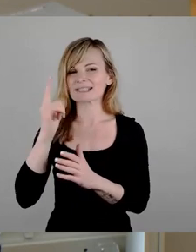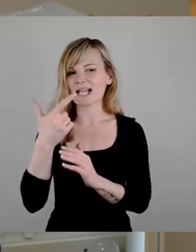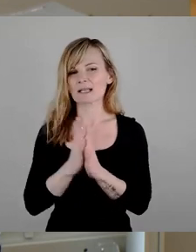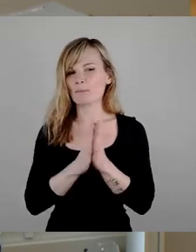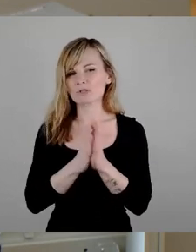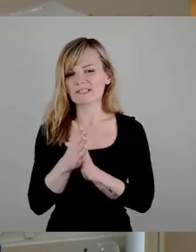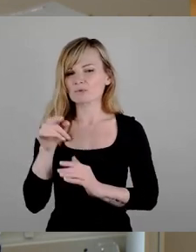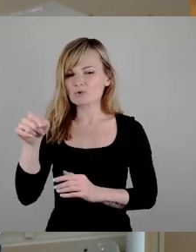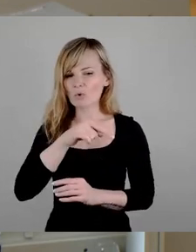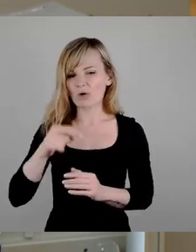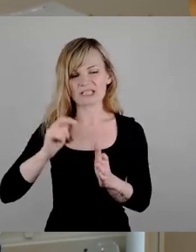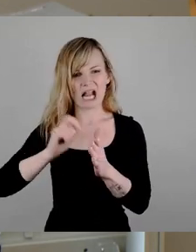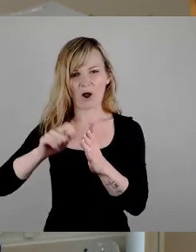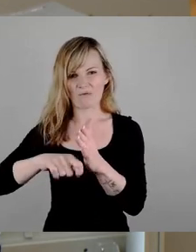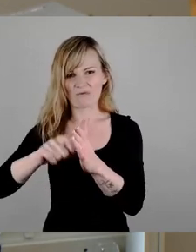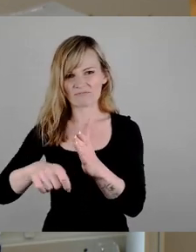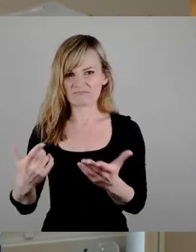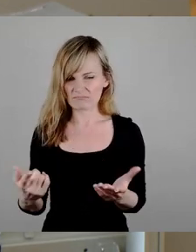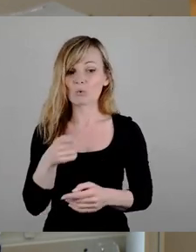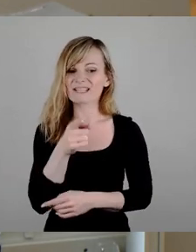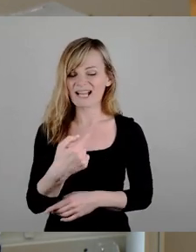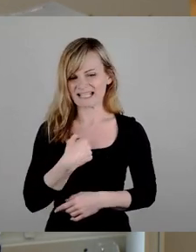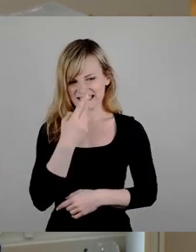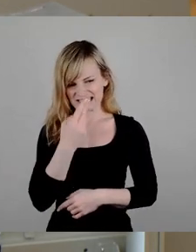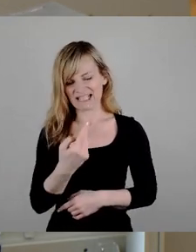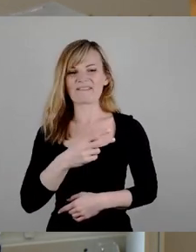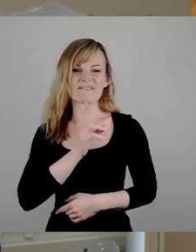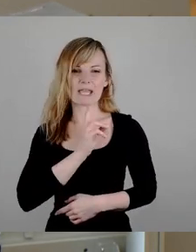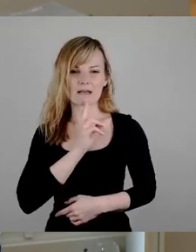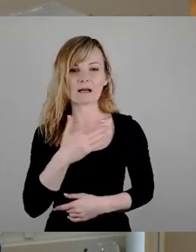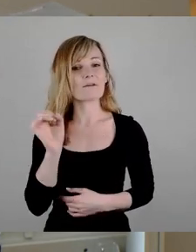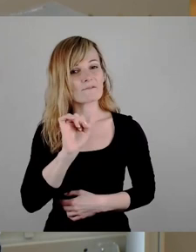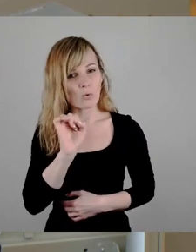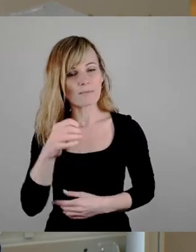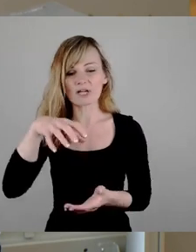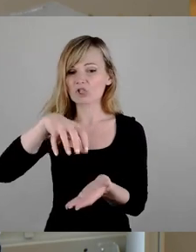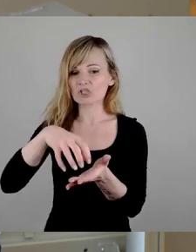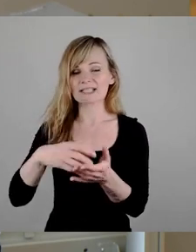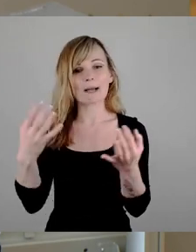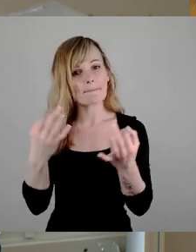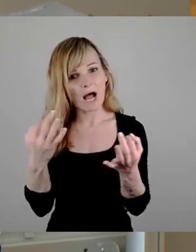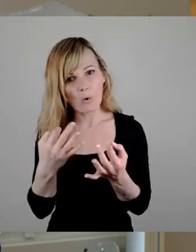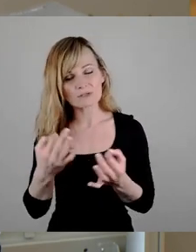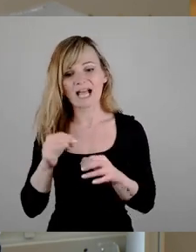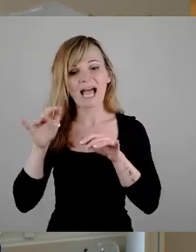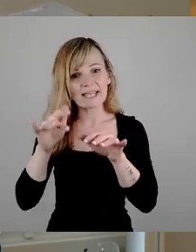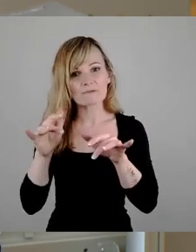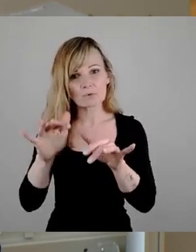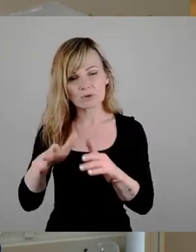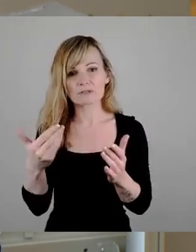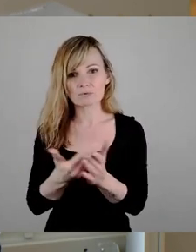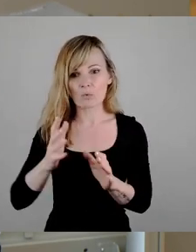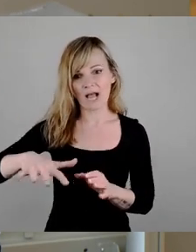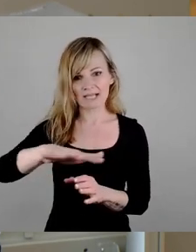Und das ist aus unserer Sicht ein großer Fehler, denn die Stadt braucht Einfluss auf die Entwicklung eines solchen Areals.